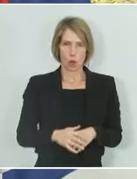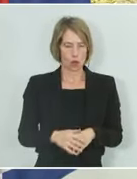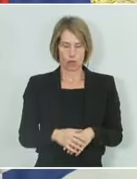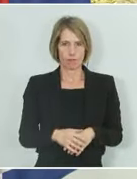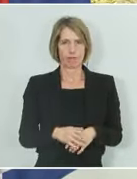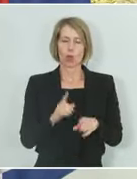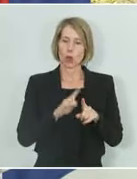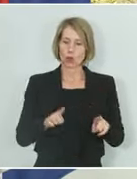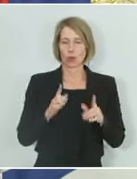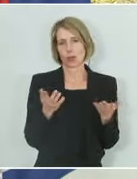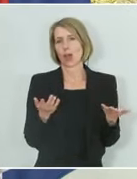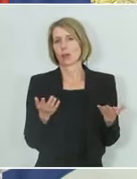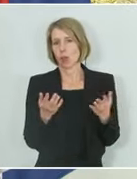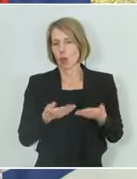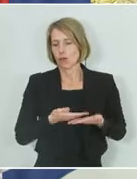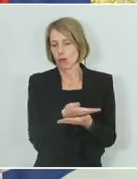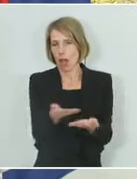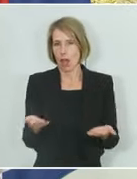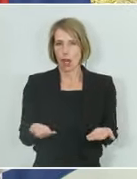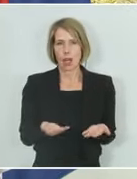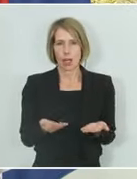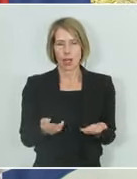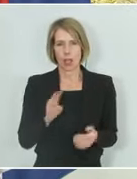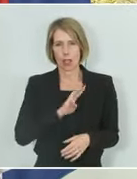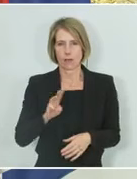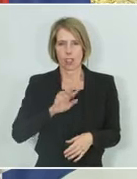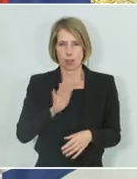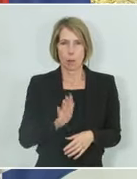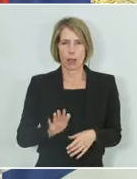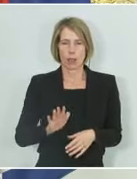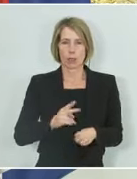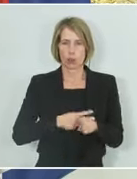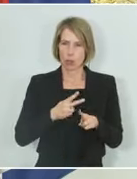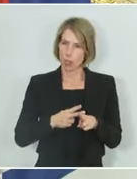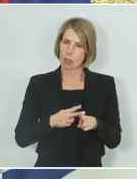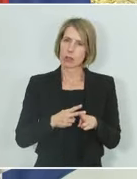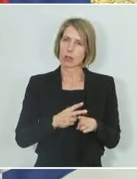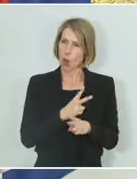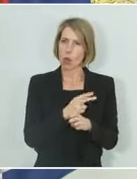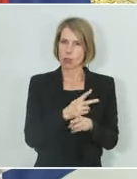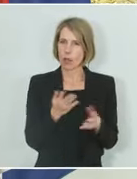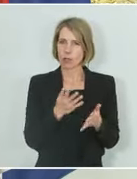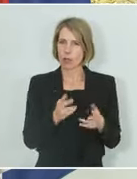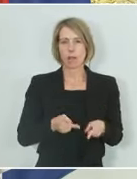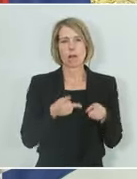Sondern für alle Westbalkanstaaten als Brücke hinein in die Europäische Union.